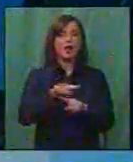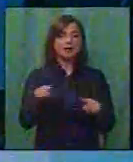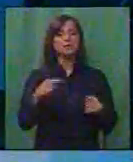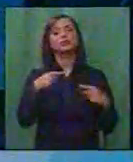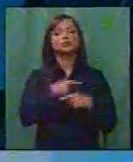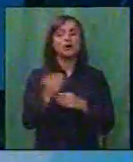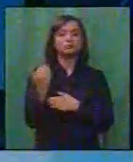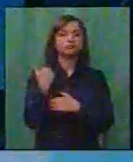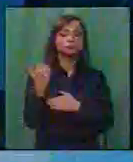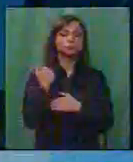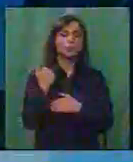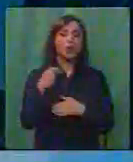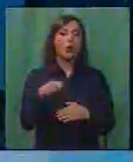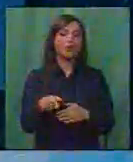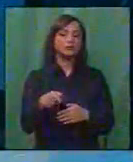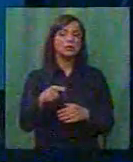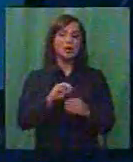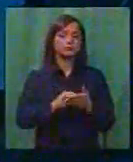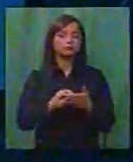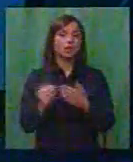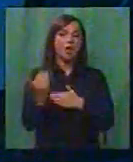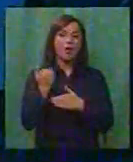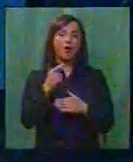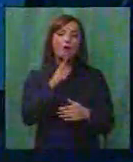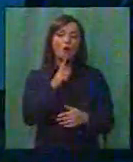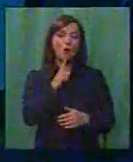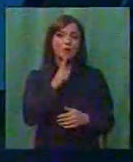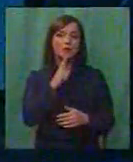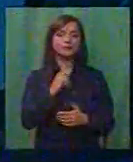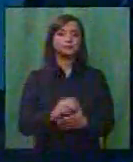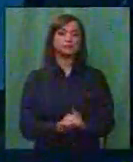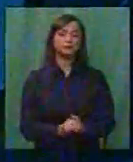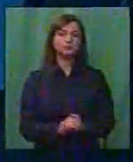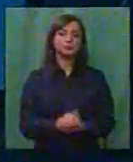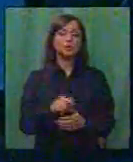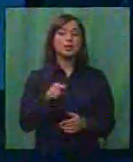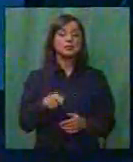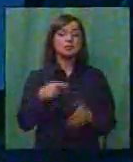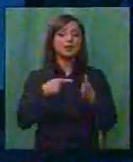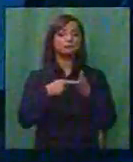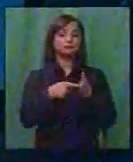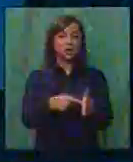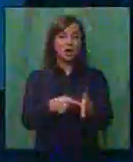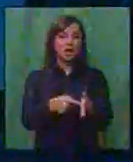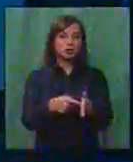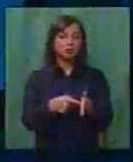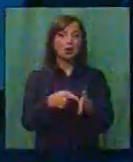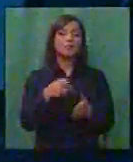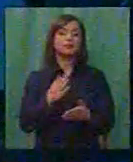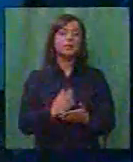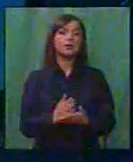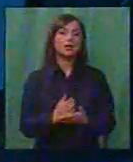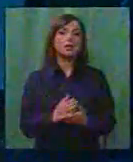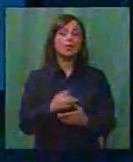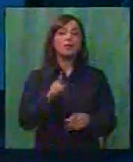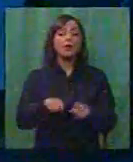поплаки, односно представки, според кој се укажува дека на